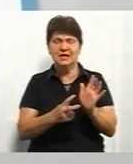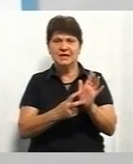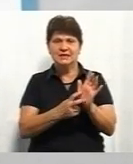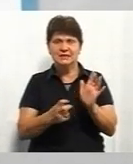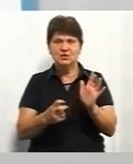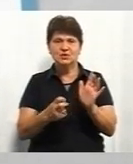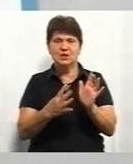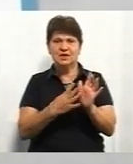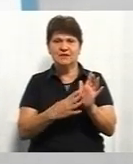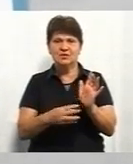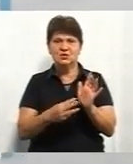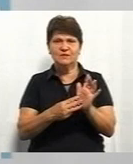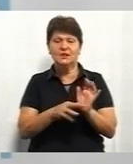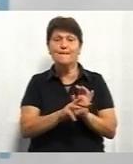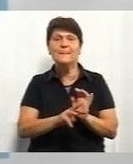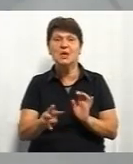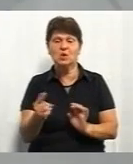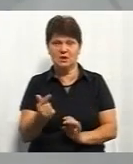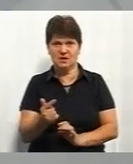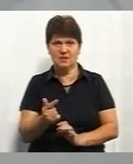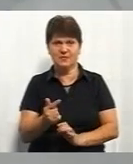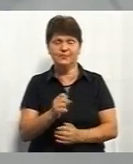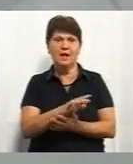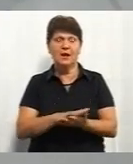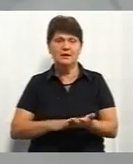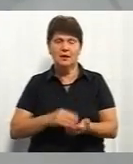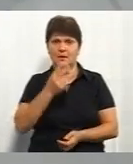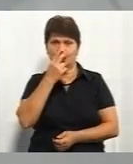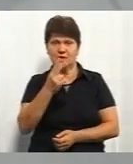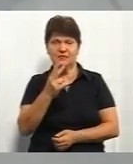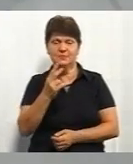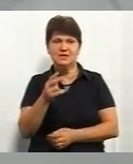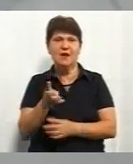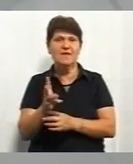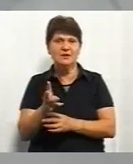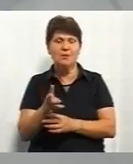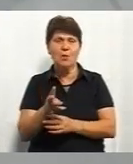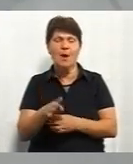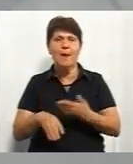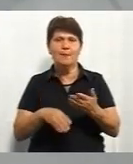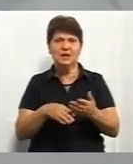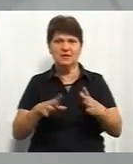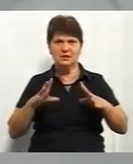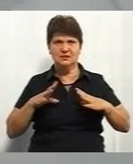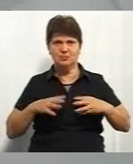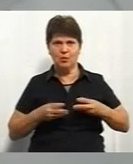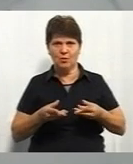898 мільйонів гривень. Далі подивимося відео про методи заспокоєння пацієнтів